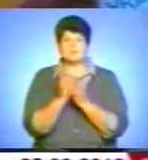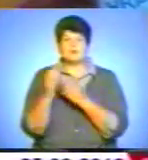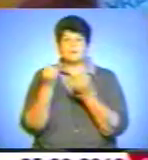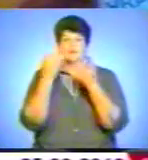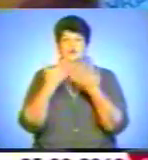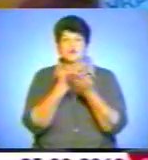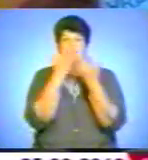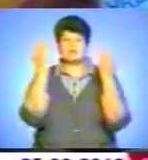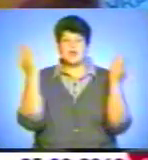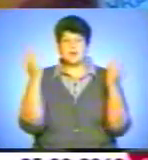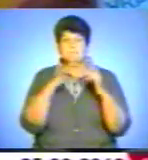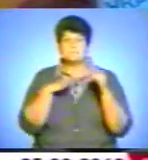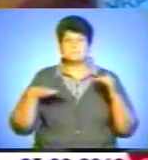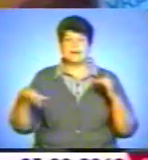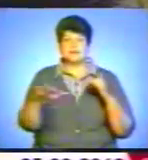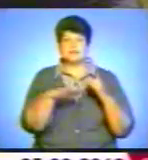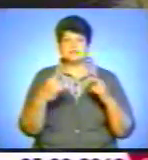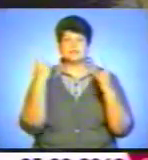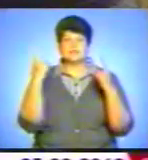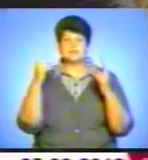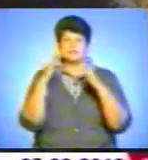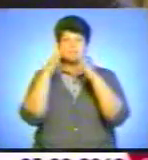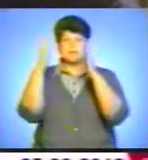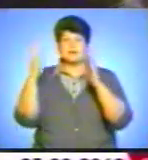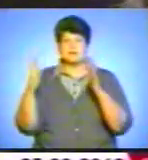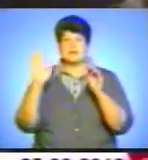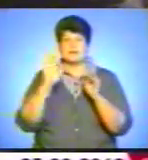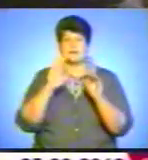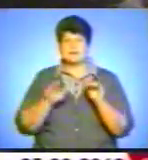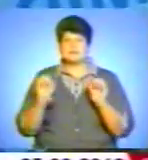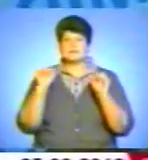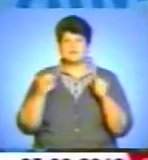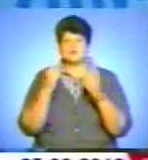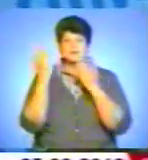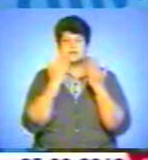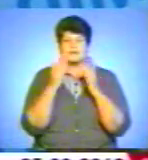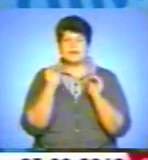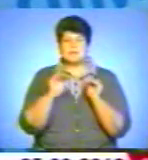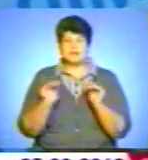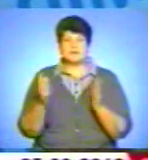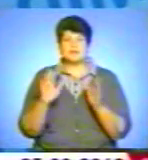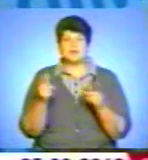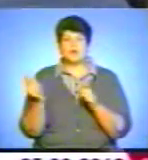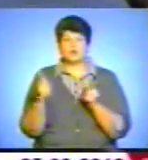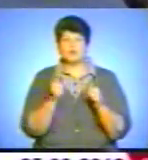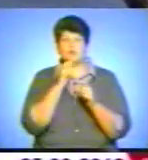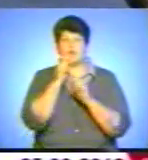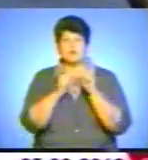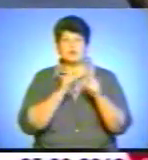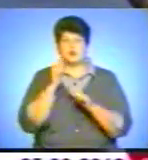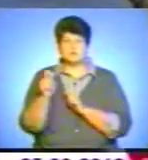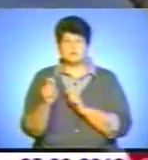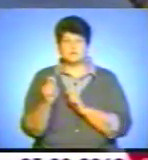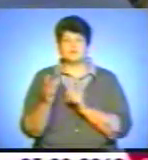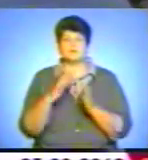неба» – майданчик із велетенськими шпаківнями, у яких діти зможуть читати. Маленьким читачам готують подарунки. Під час